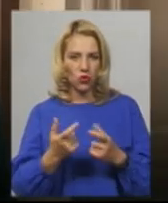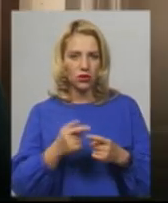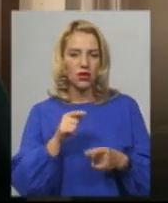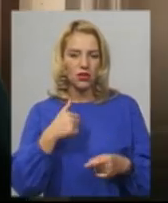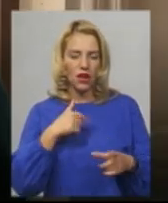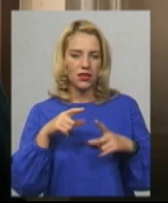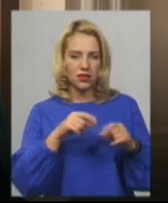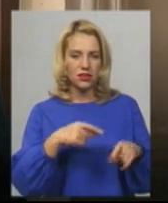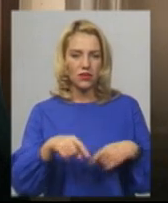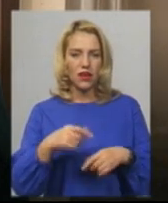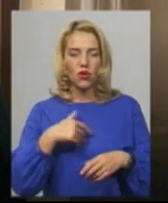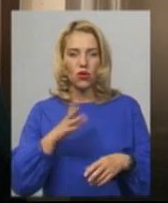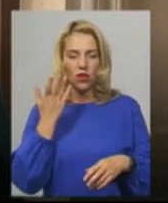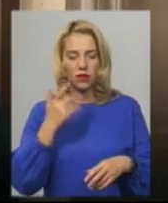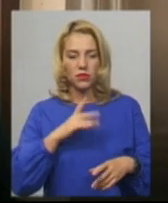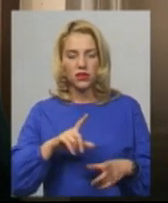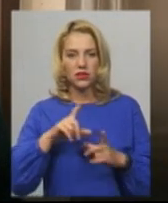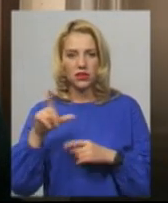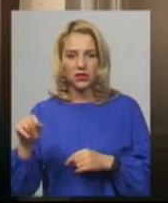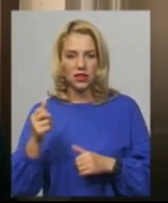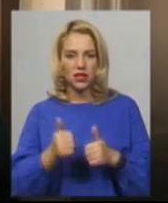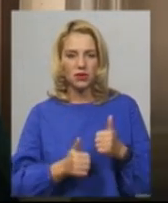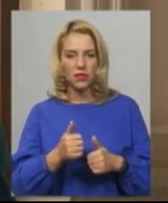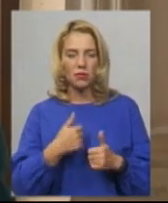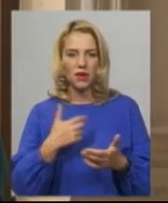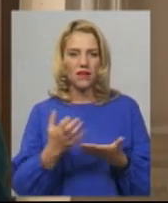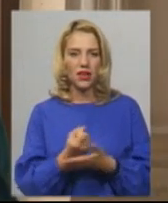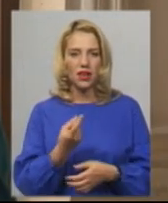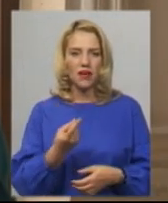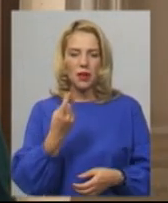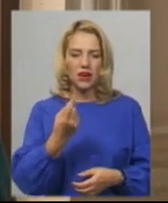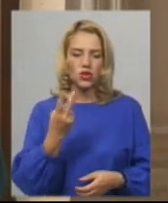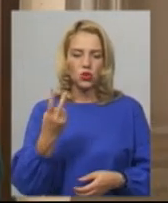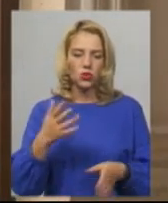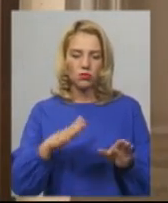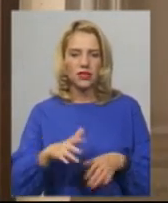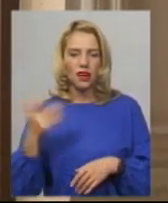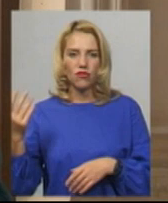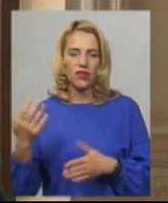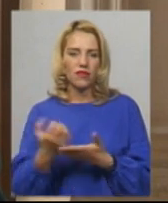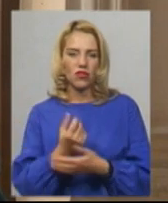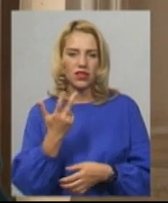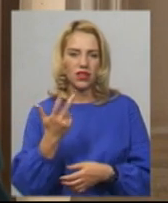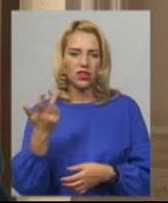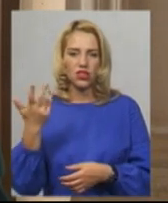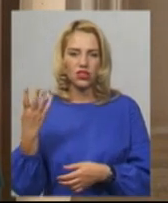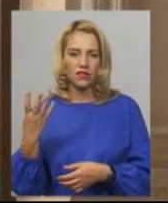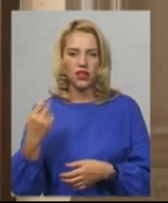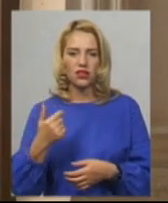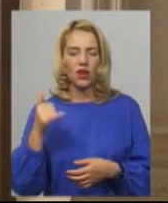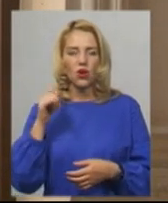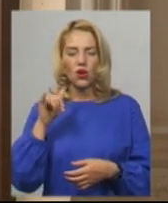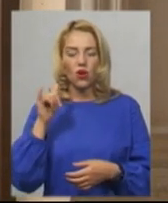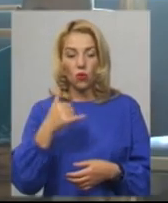ми їздили з ними на змагання, ми вигравали перші, другі місця. Вони третє, четвертє тільки вигравали. Вони так не вигравали, а ходять в ніякий спорзал. А в нас немає